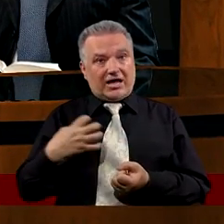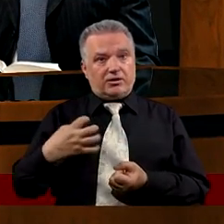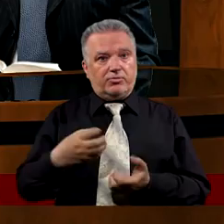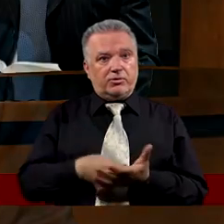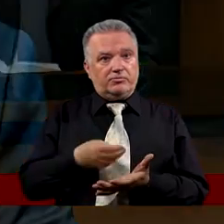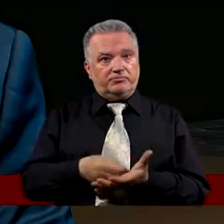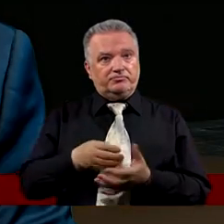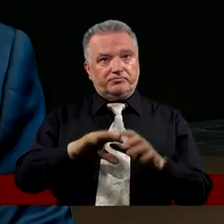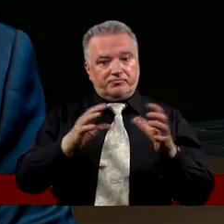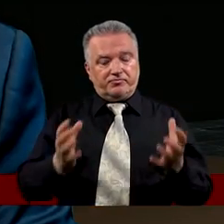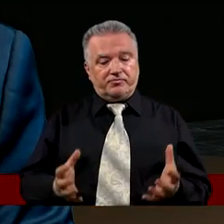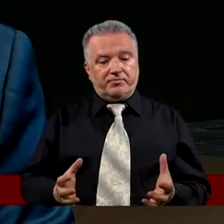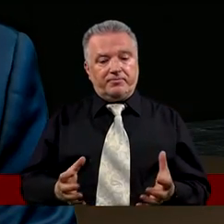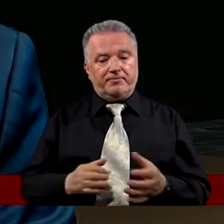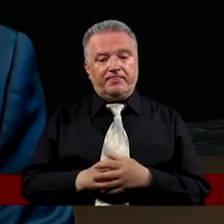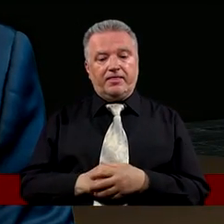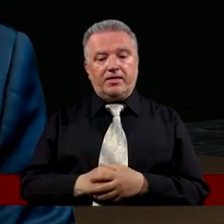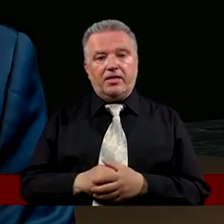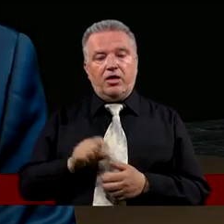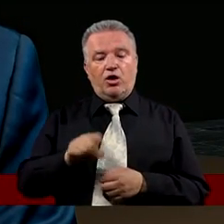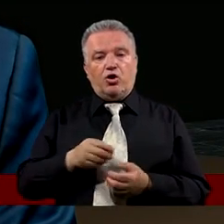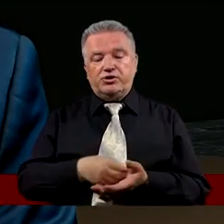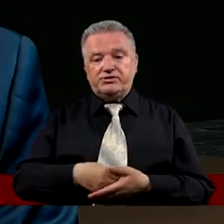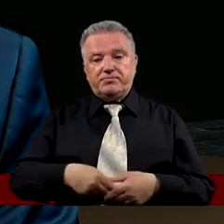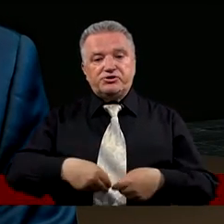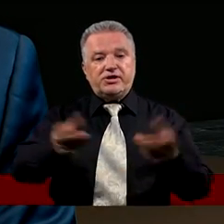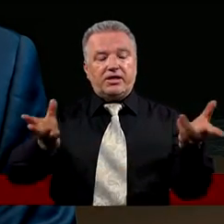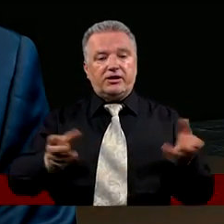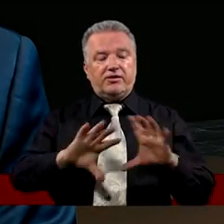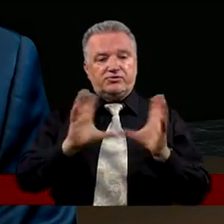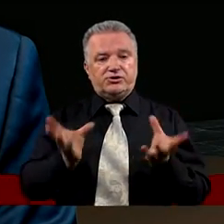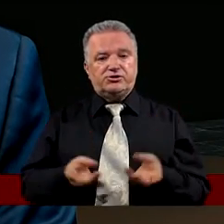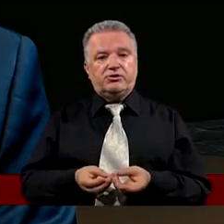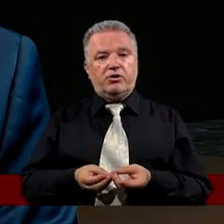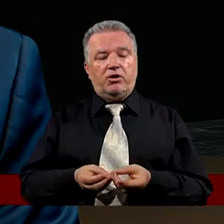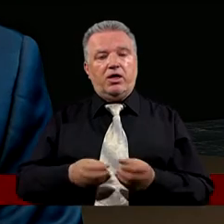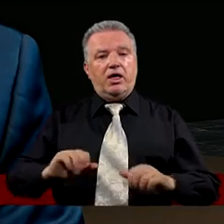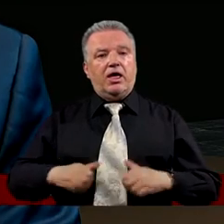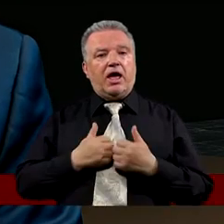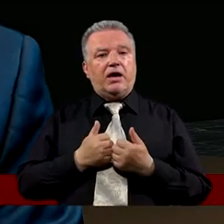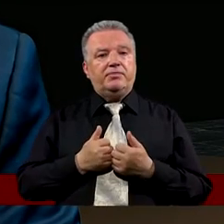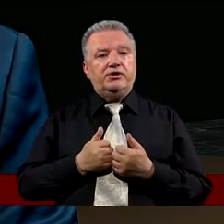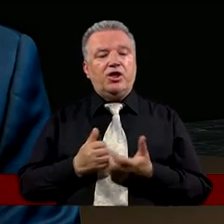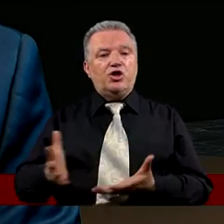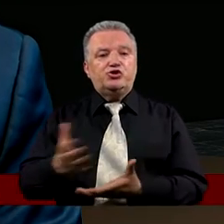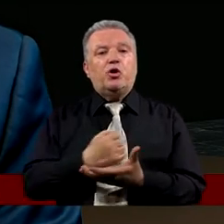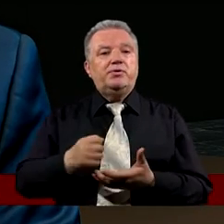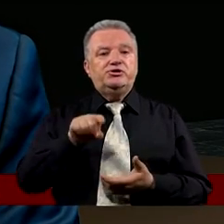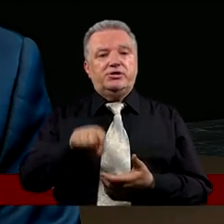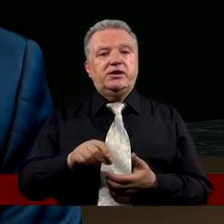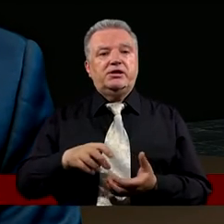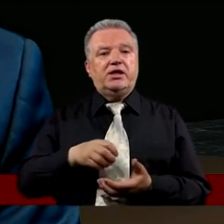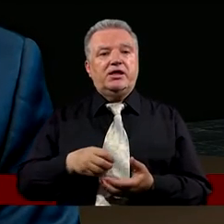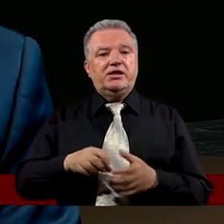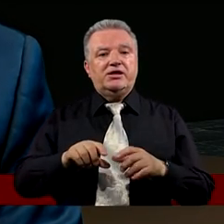I On Sprzedaje wszystko Aby Zdobyć ten